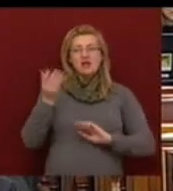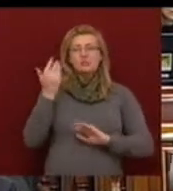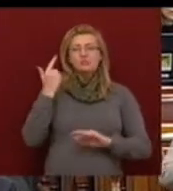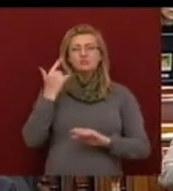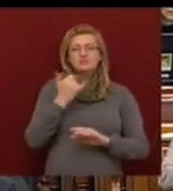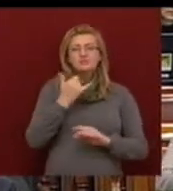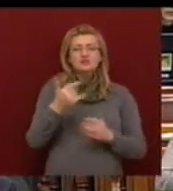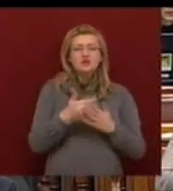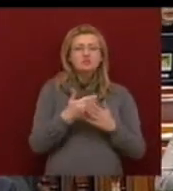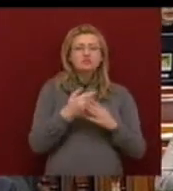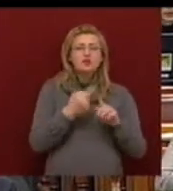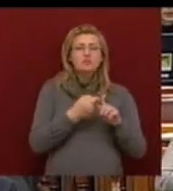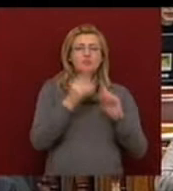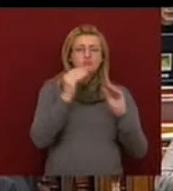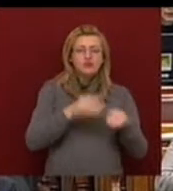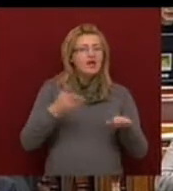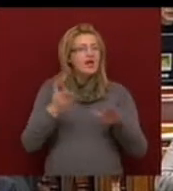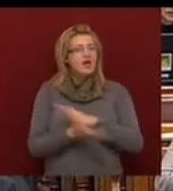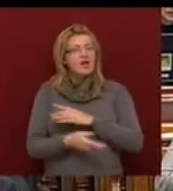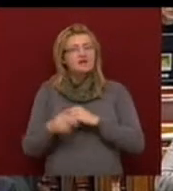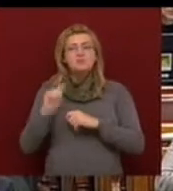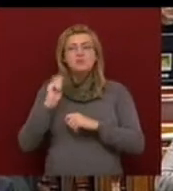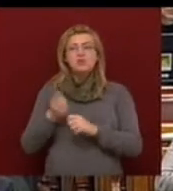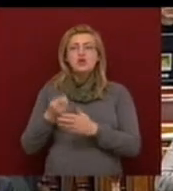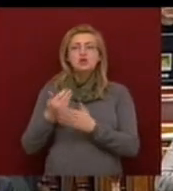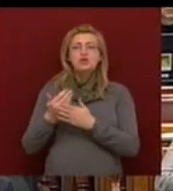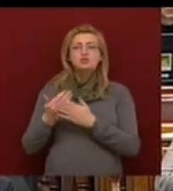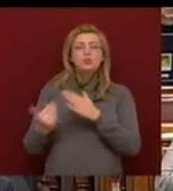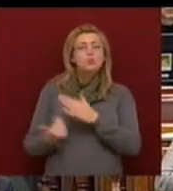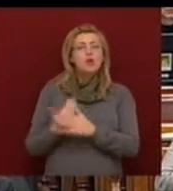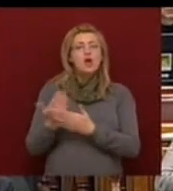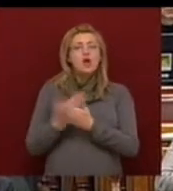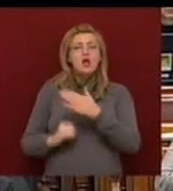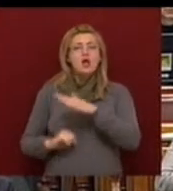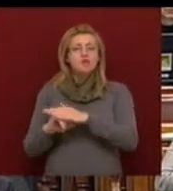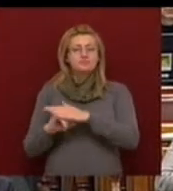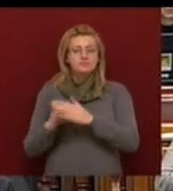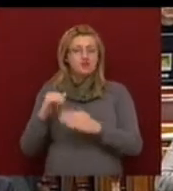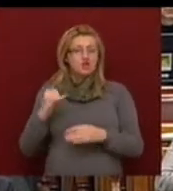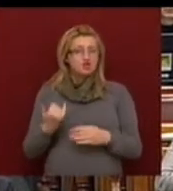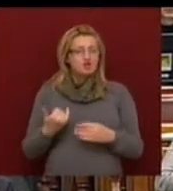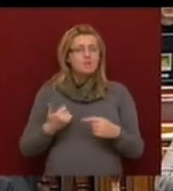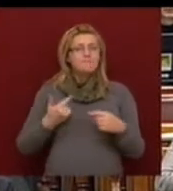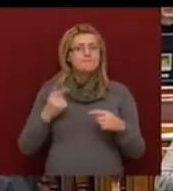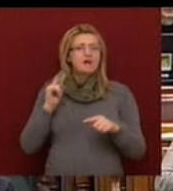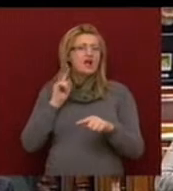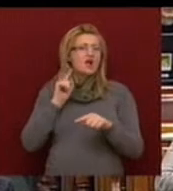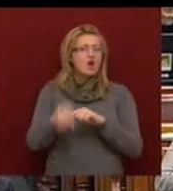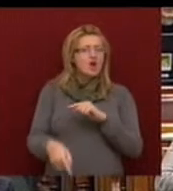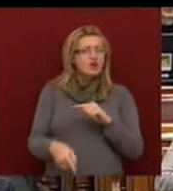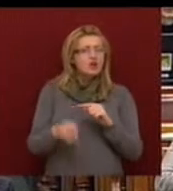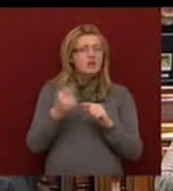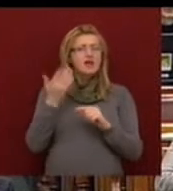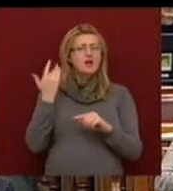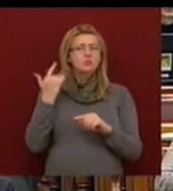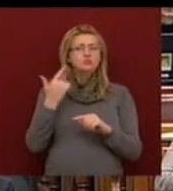gazdaságpolitikája helyett a magyar gazdaságot új alapokra helyezze és meghaladja mindazt, ami az elmúlt